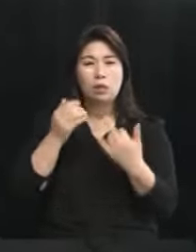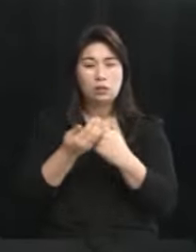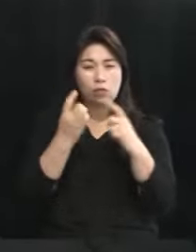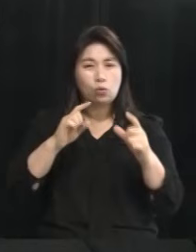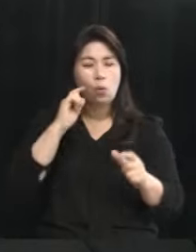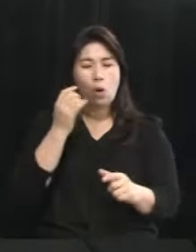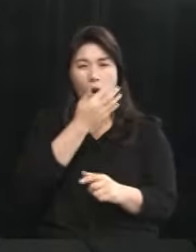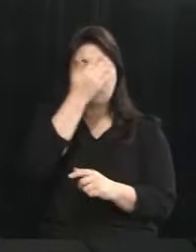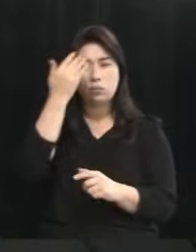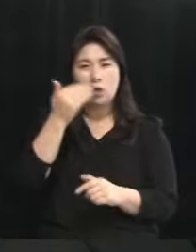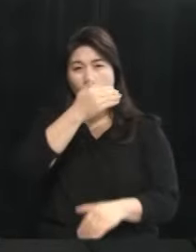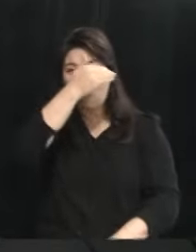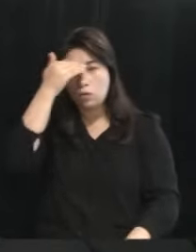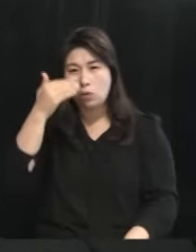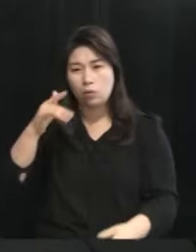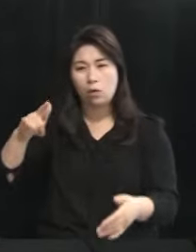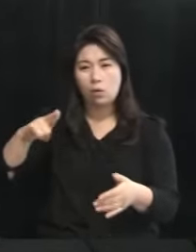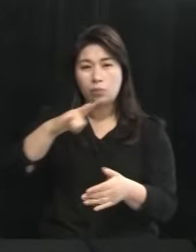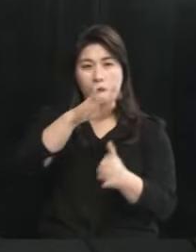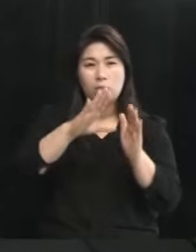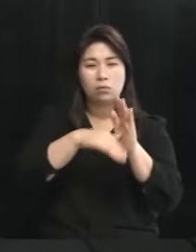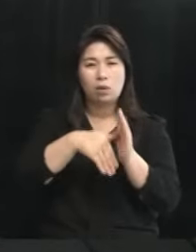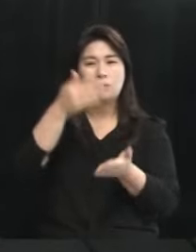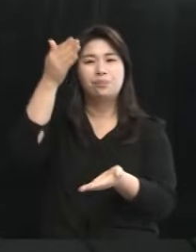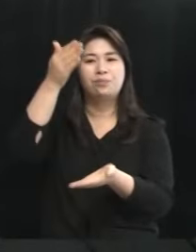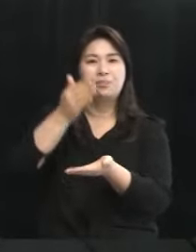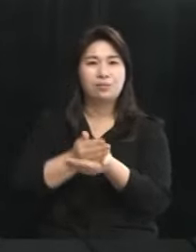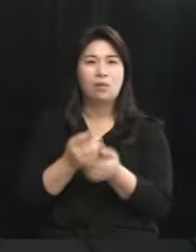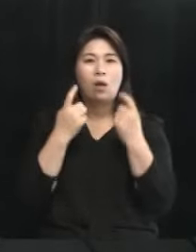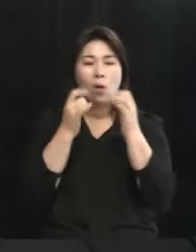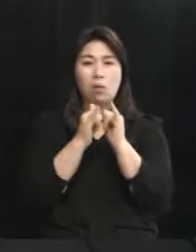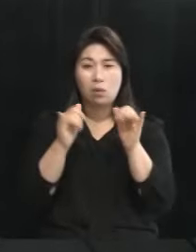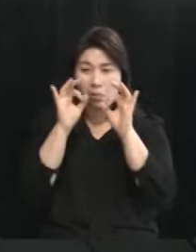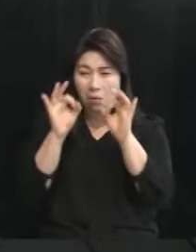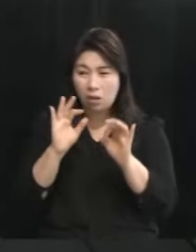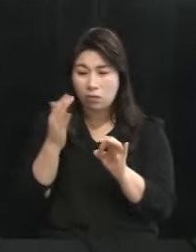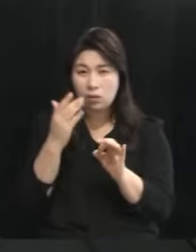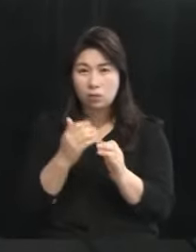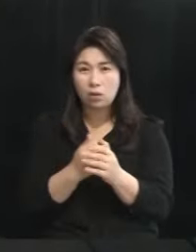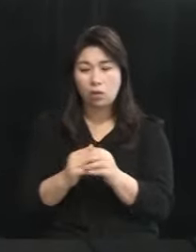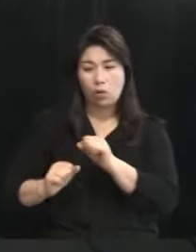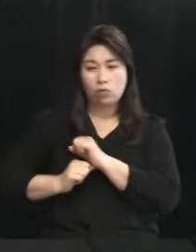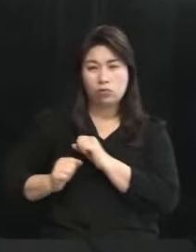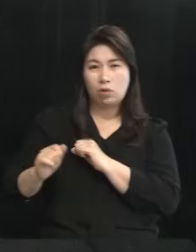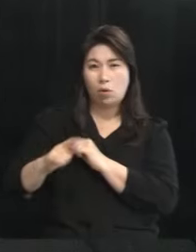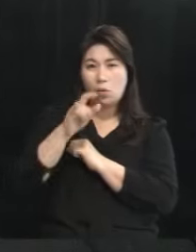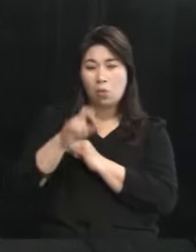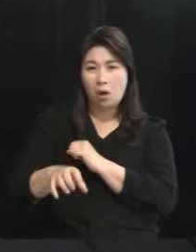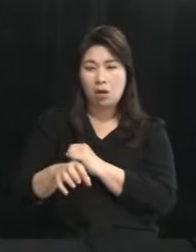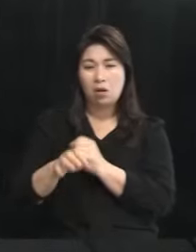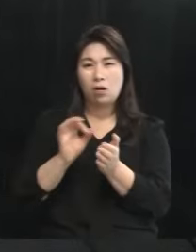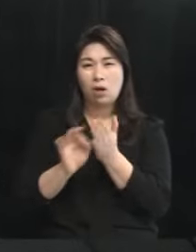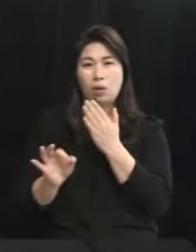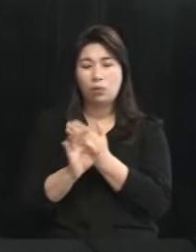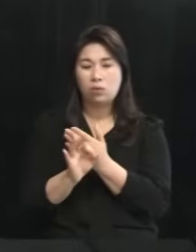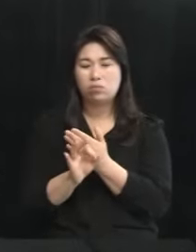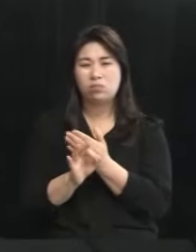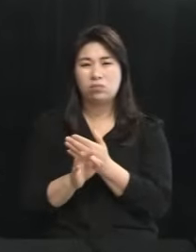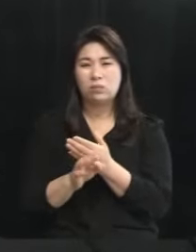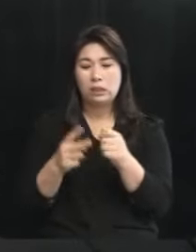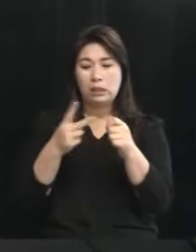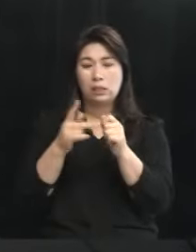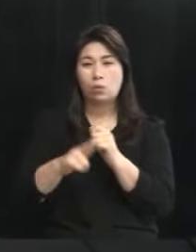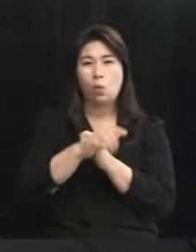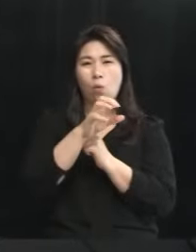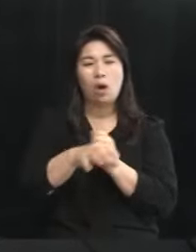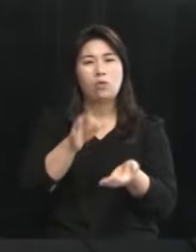환경을 항공으로 이용하는 관광객들이 봐야 되는데 군사공항으로 사용한다면 그거는 제2공항으로서의 가치가